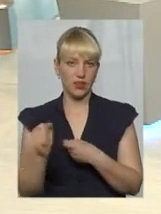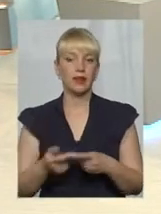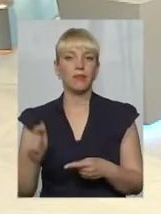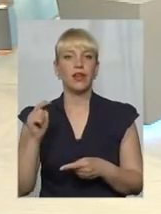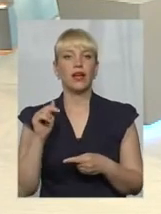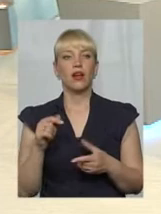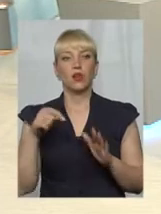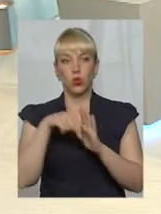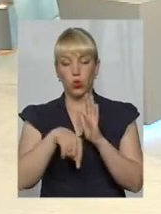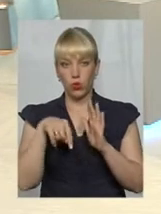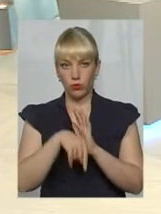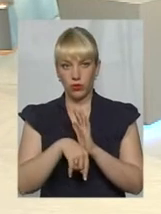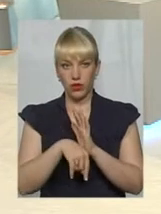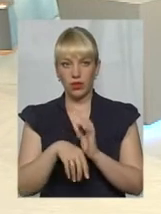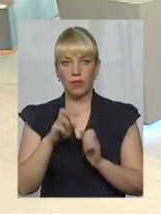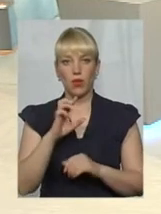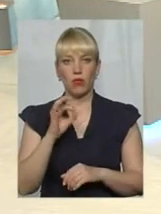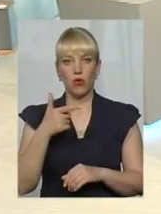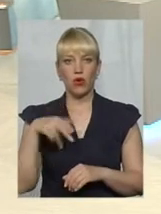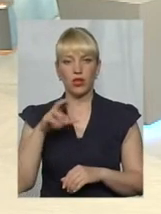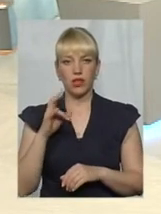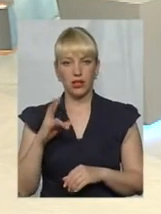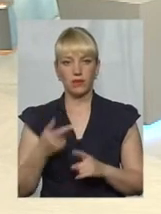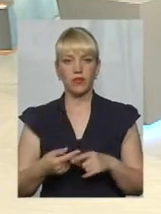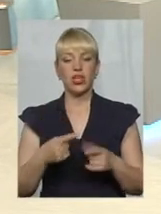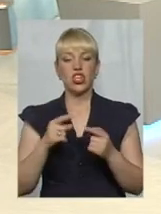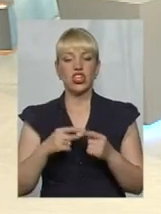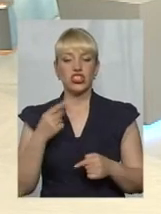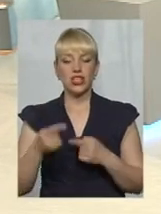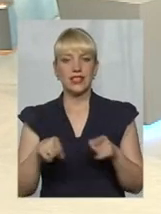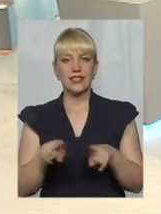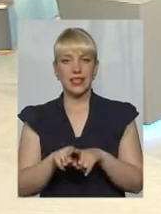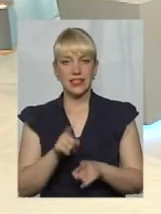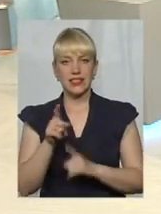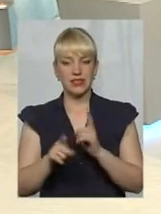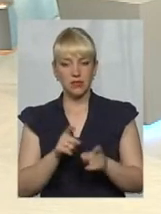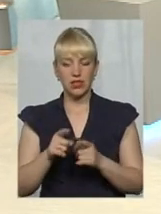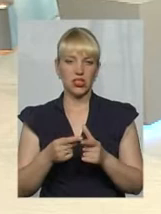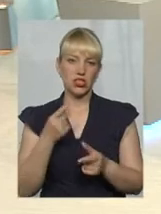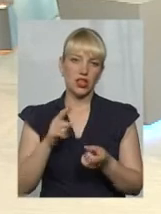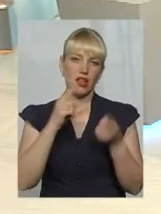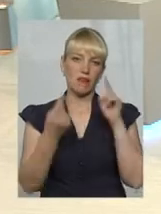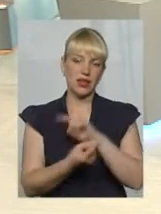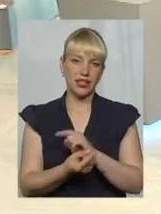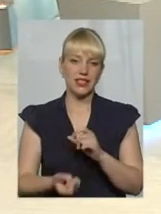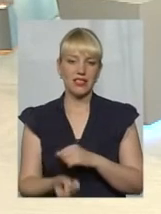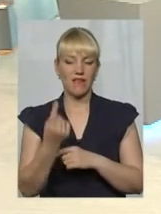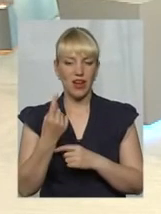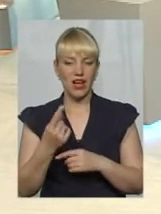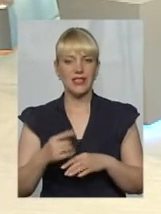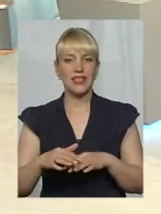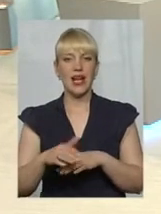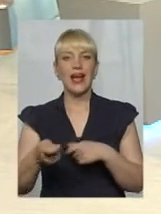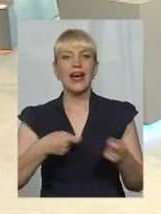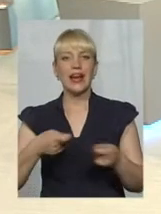Тобто, до пана Богдана запитання все ж таки. Через такі зміни, так, змінується, чи навпаки з'являється ринок комунальних послуг,